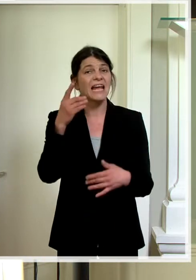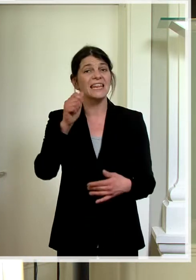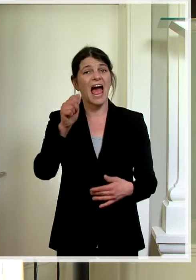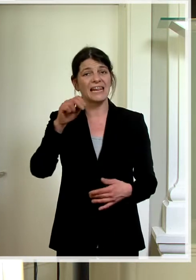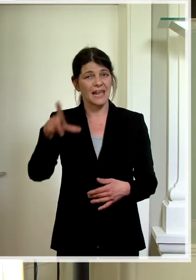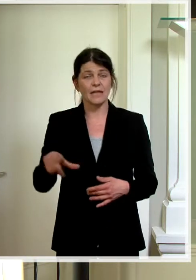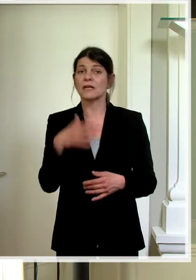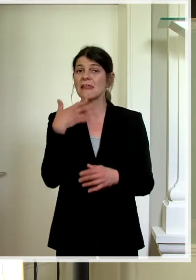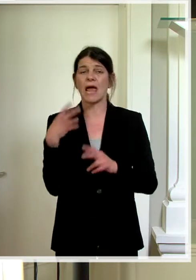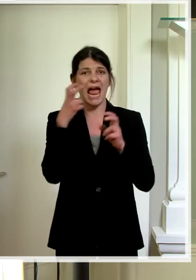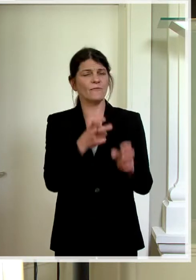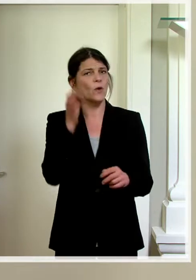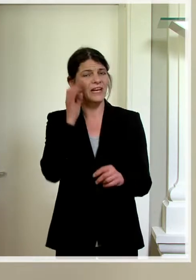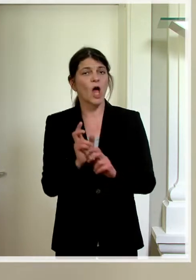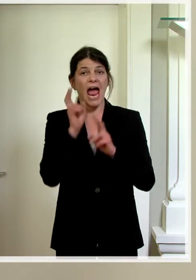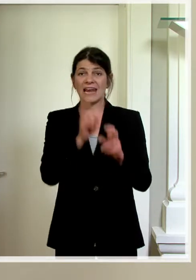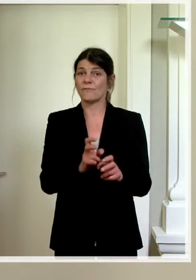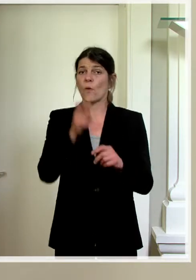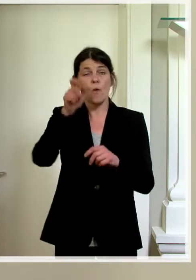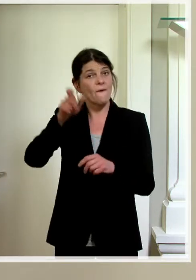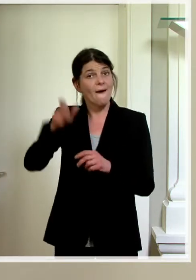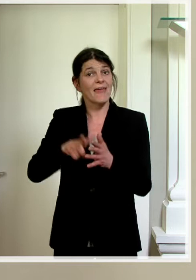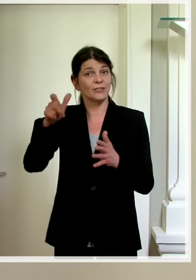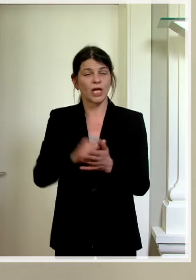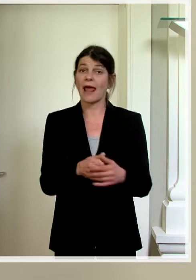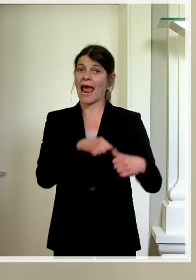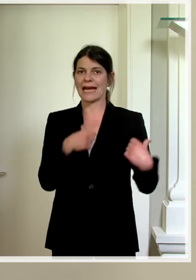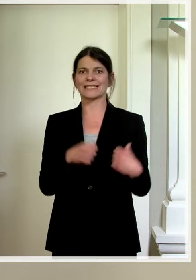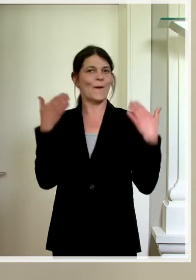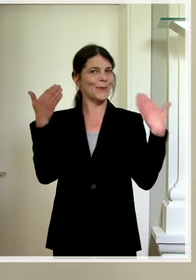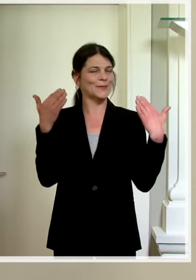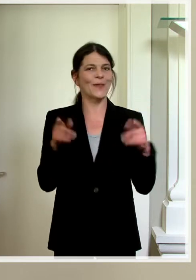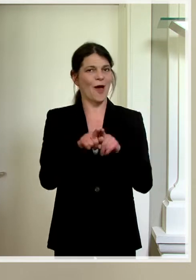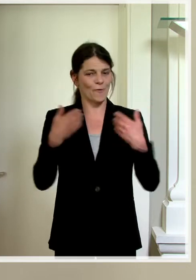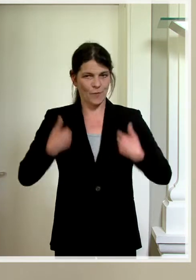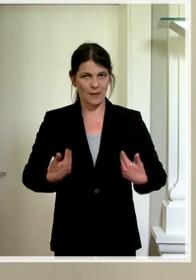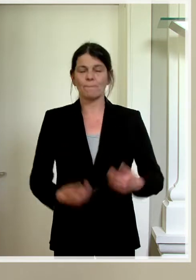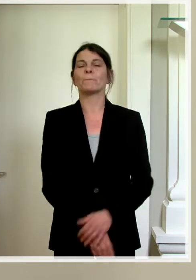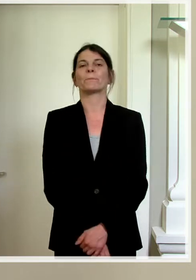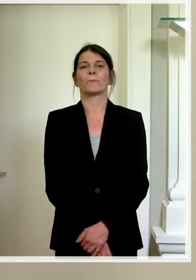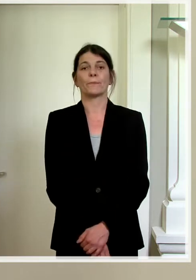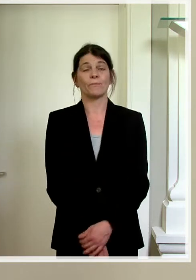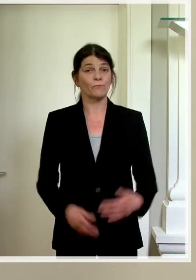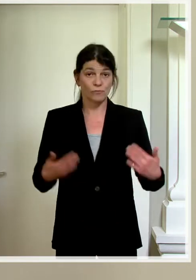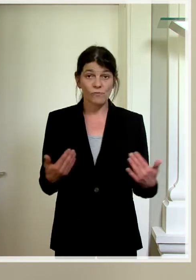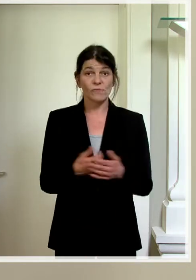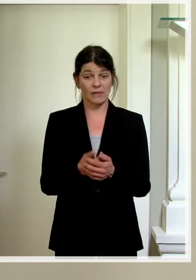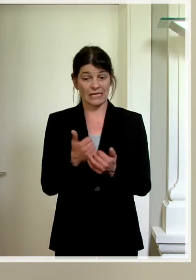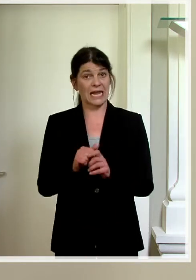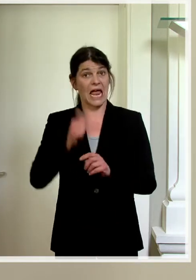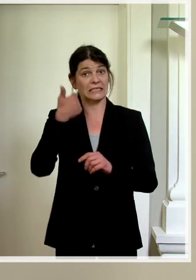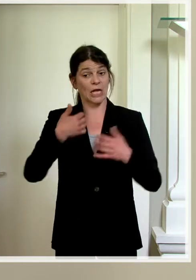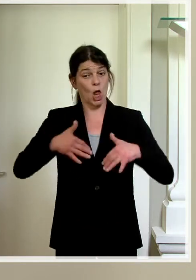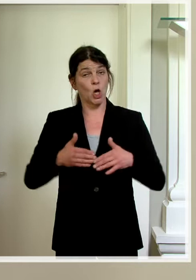Liebe Einwohnerinnen und Einwohner Lichtensteins, ein herzliches Grüß Gott auch von meiner Seite. Nachdem in einem ersten